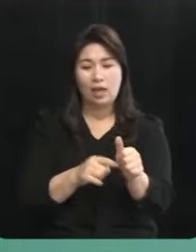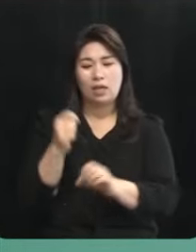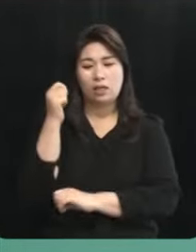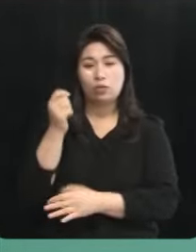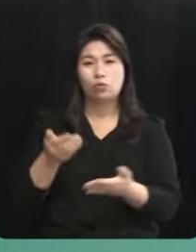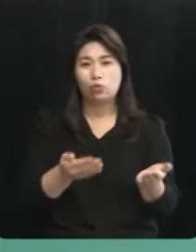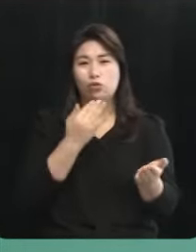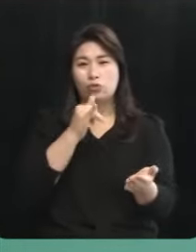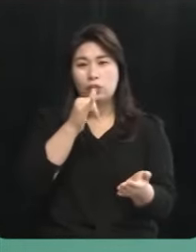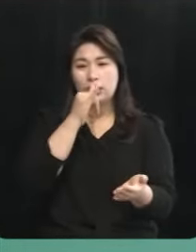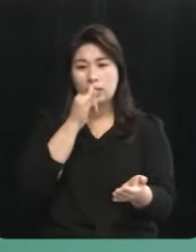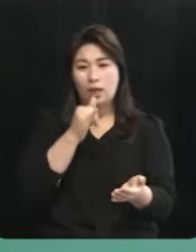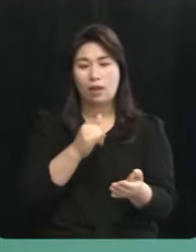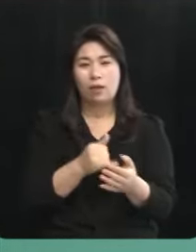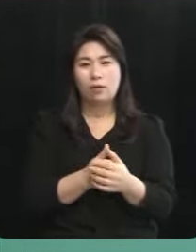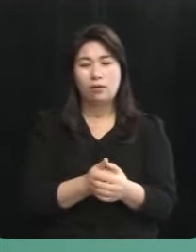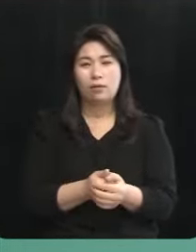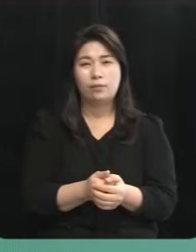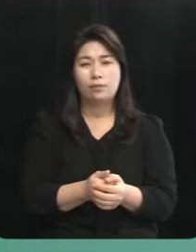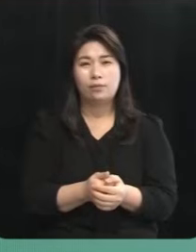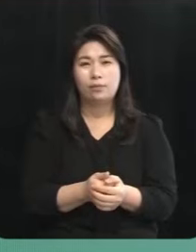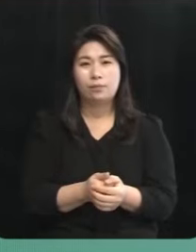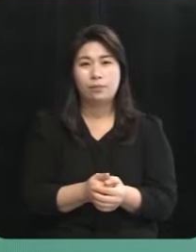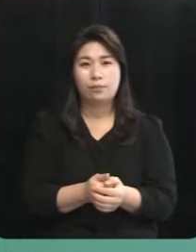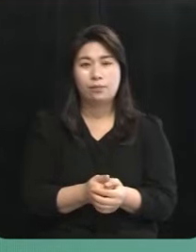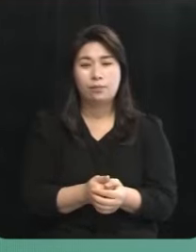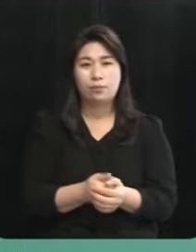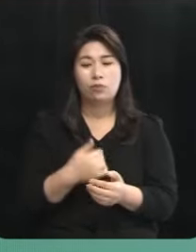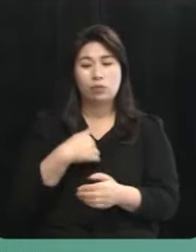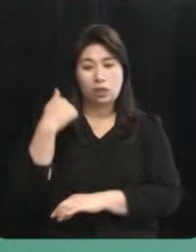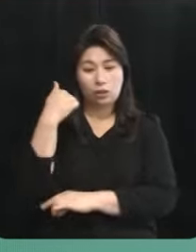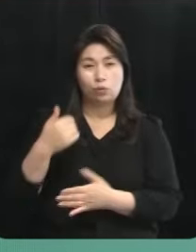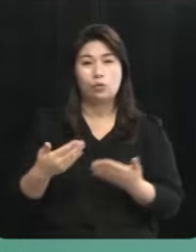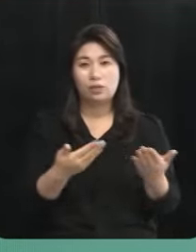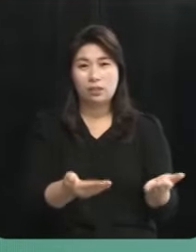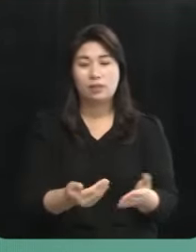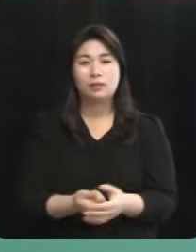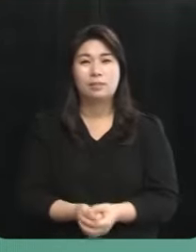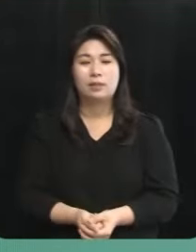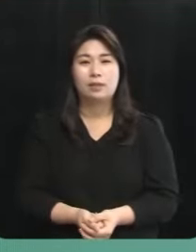될 수 있도록 정의로운 전환법을 통해서 발판이 되도록 하겠습니다